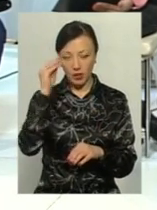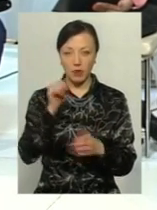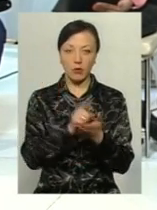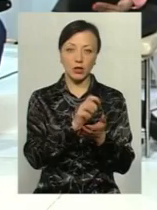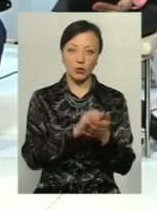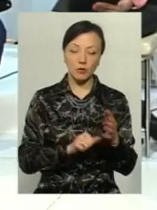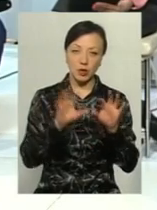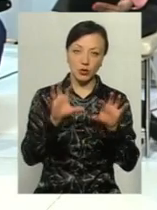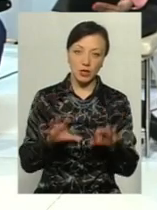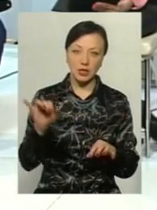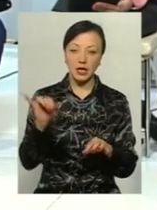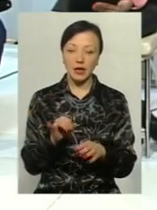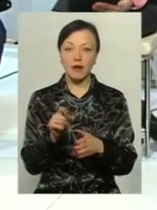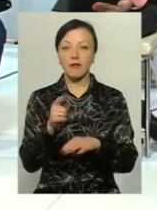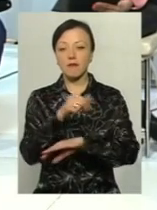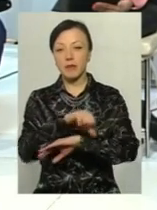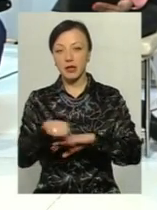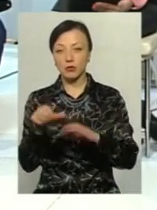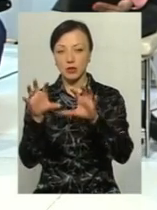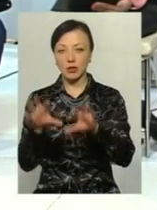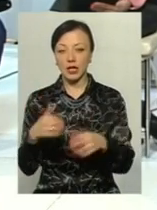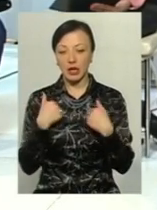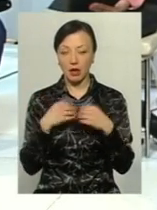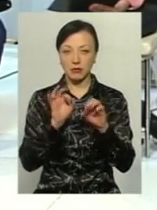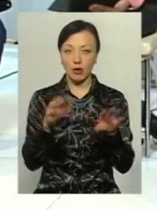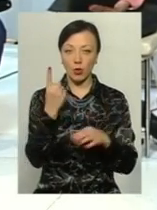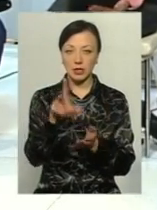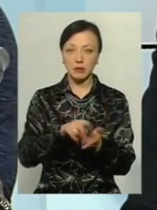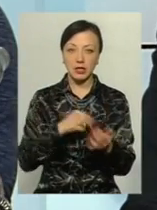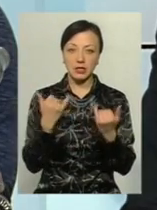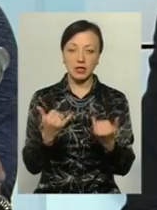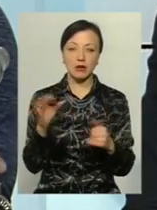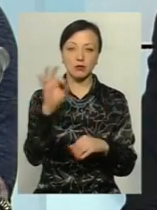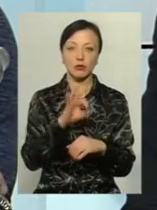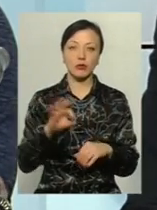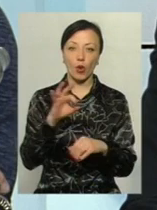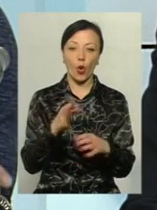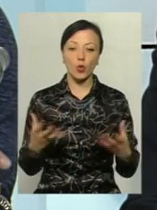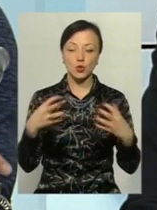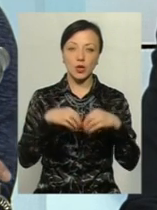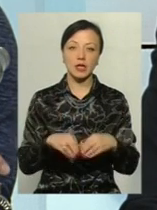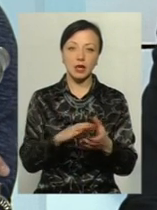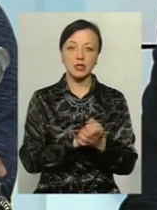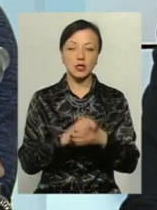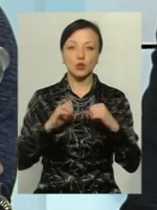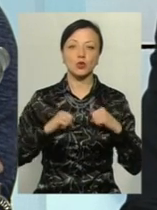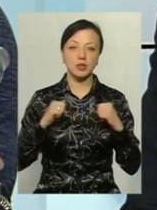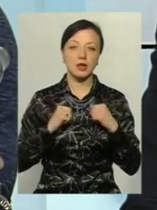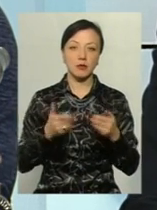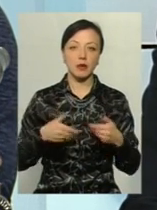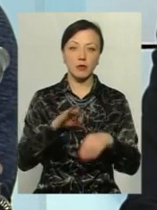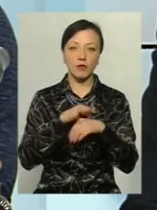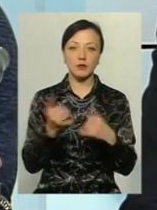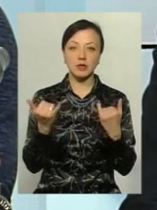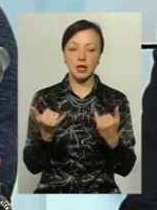податковому законодавстві, і в митвому законодавстві. Я назву один приклад, який зараз щодо консолідації зусиль. Ми проводимо